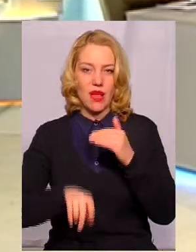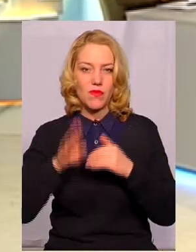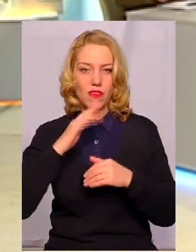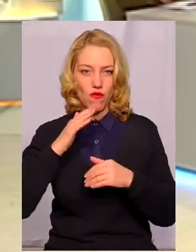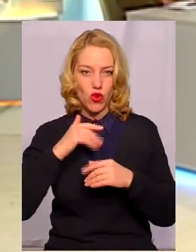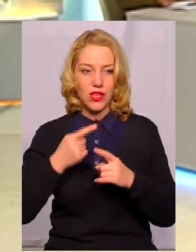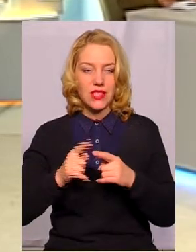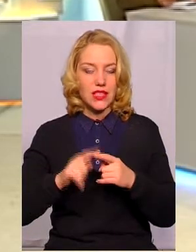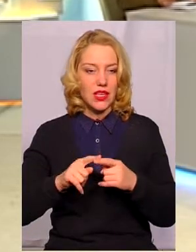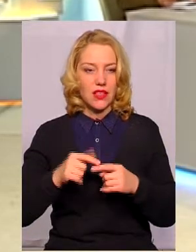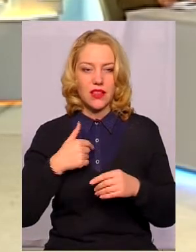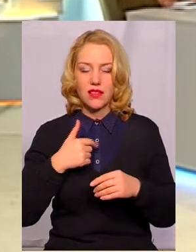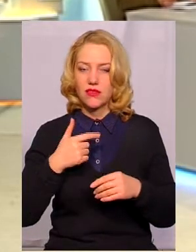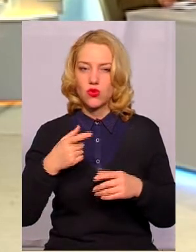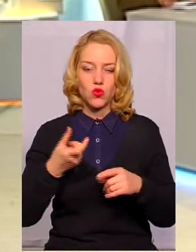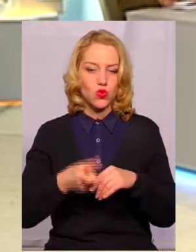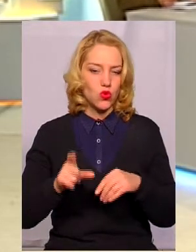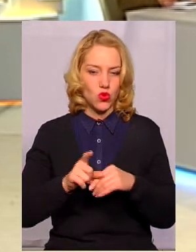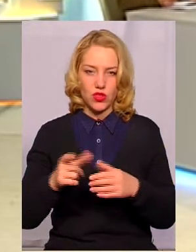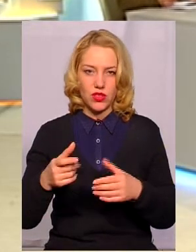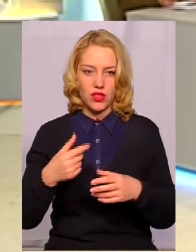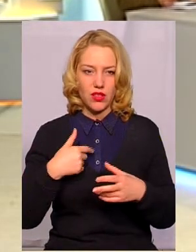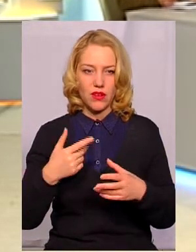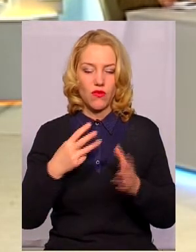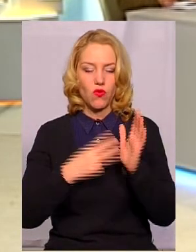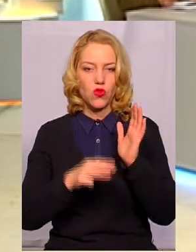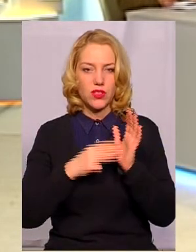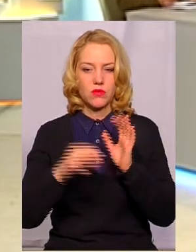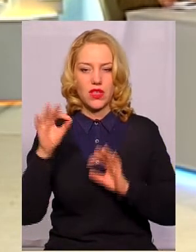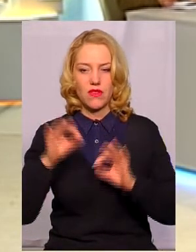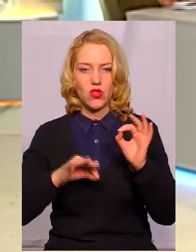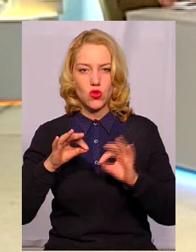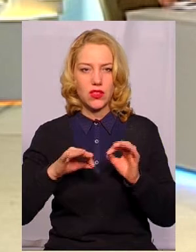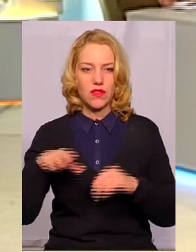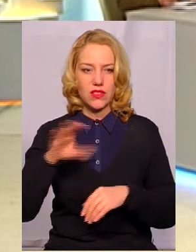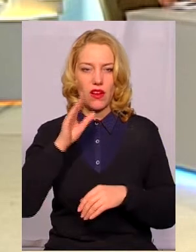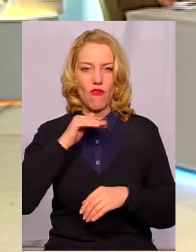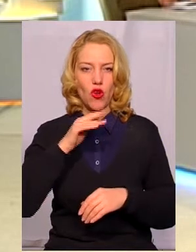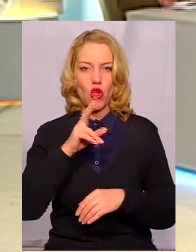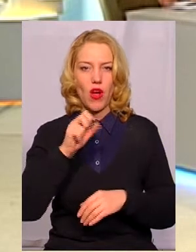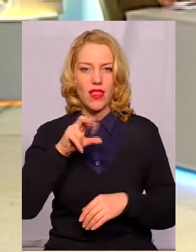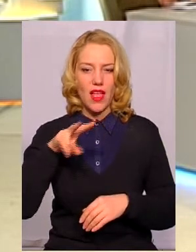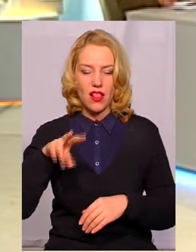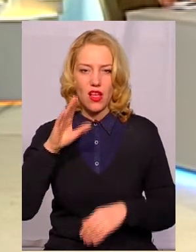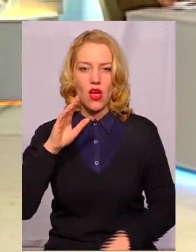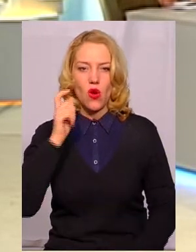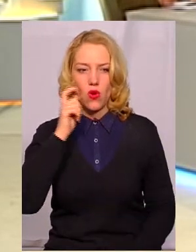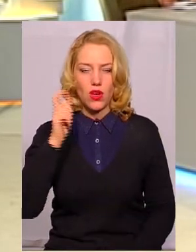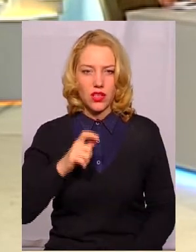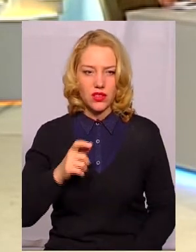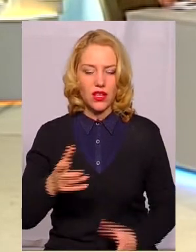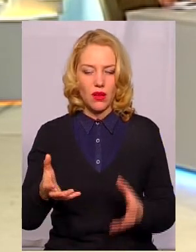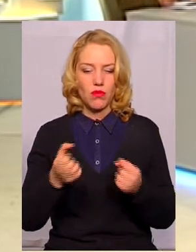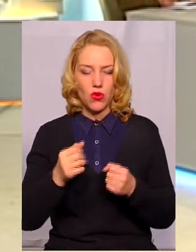Саме цей фактор, він дуже сливає на ціну. Біля 80% всіх водоканалів України, на жаль, беруть воду із